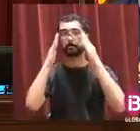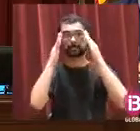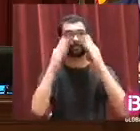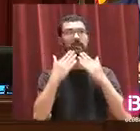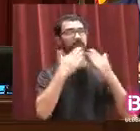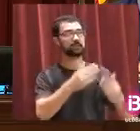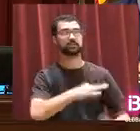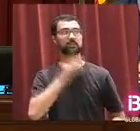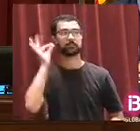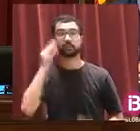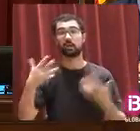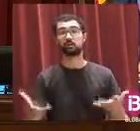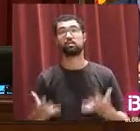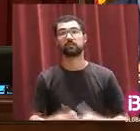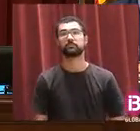Gràcies, senyora presidenta.